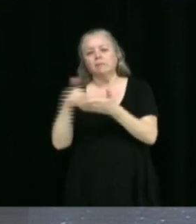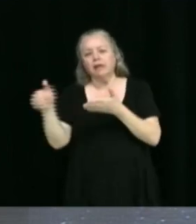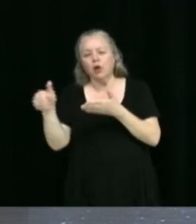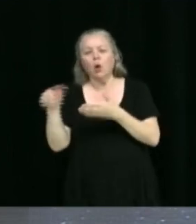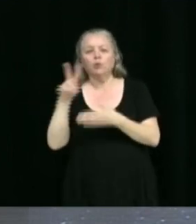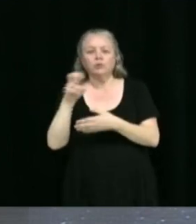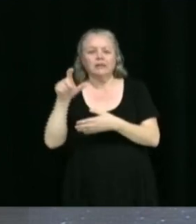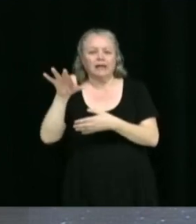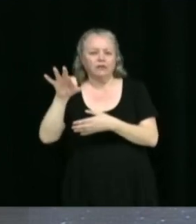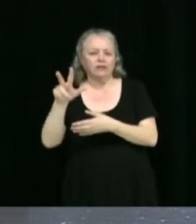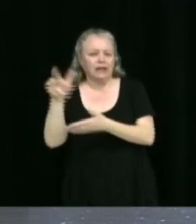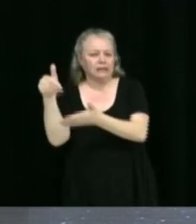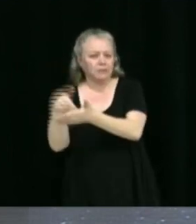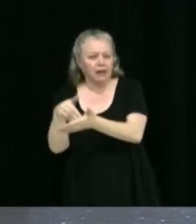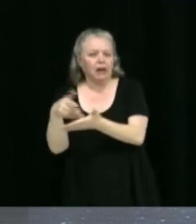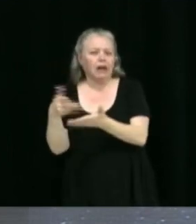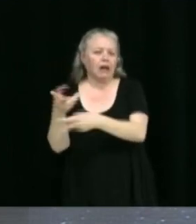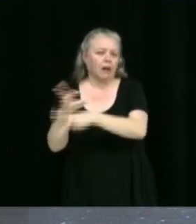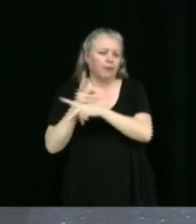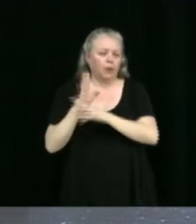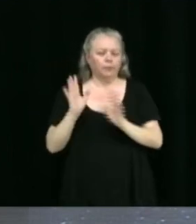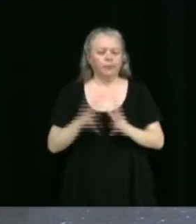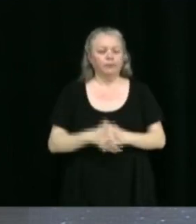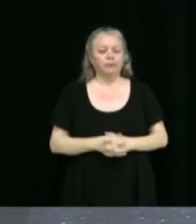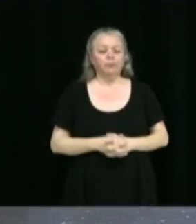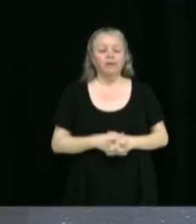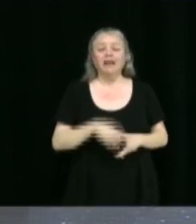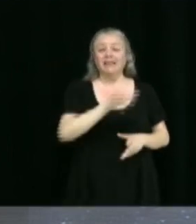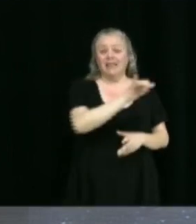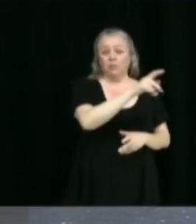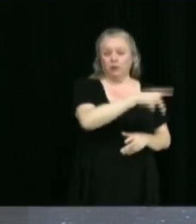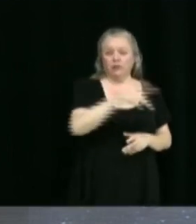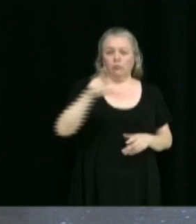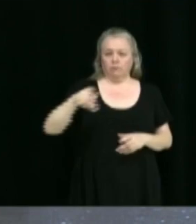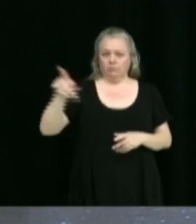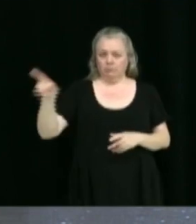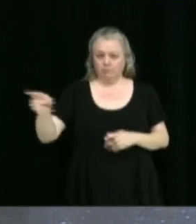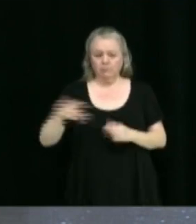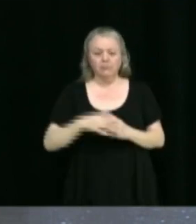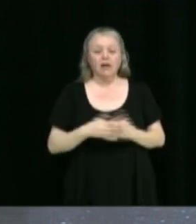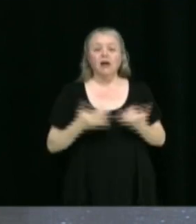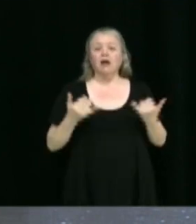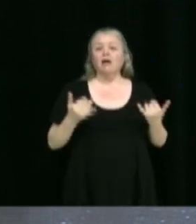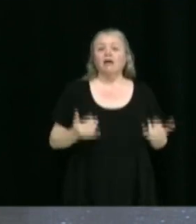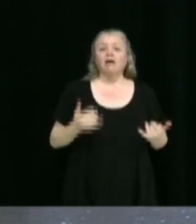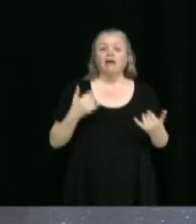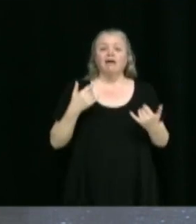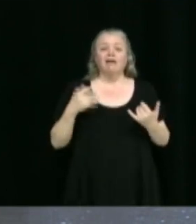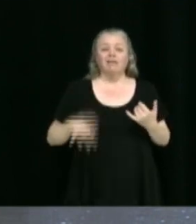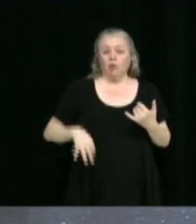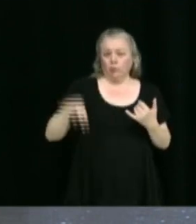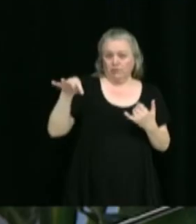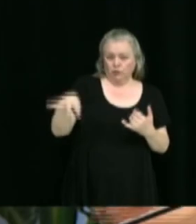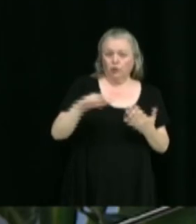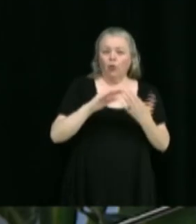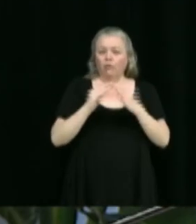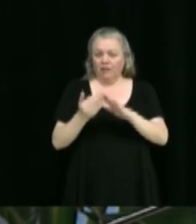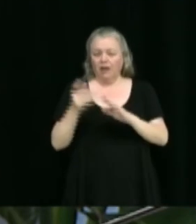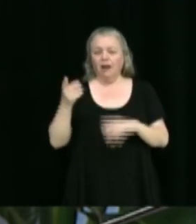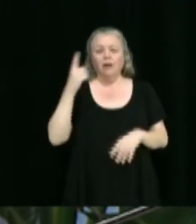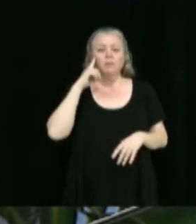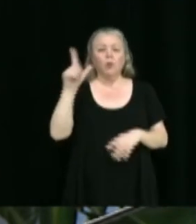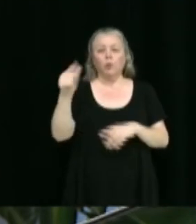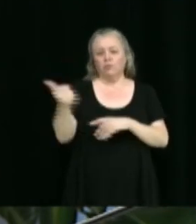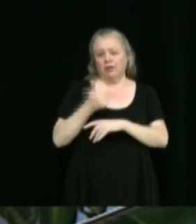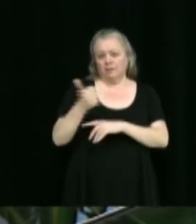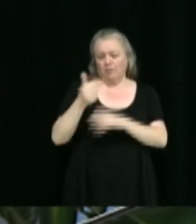Yannick Poisson, Patrick Paulin. Renouvellement de la contribution municipale au transport adapté. Il s'agit de confirmer